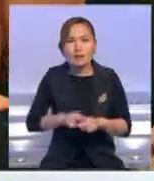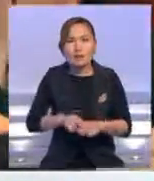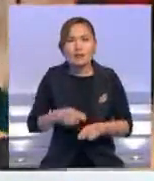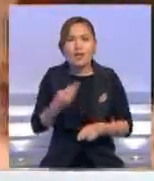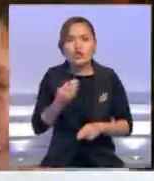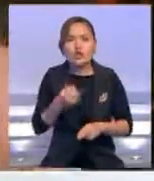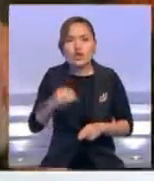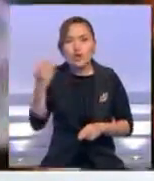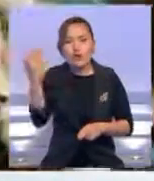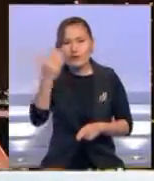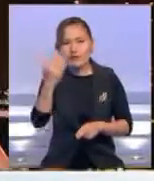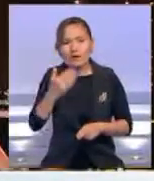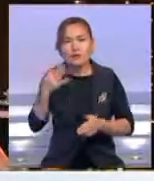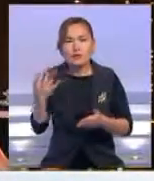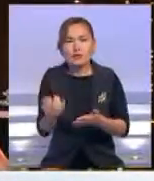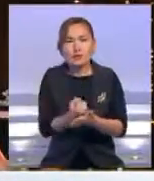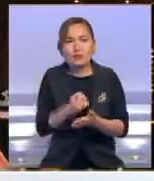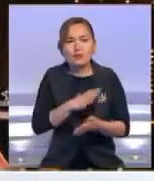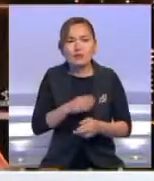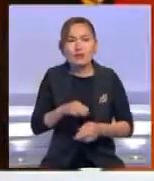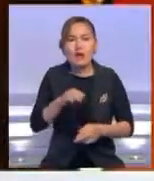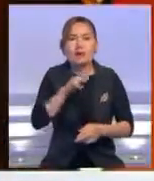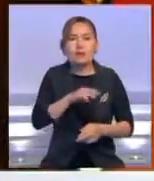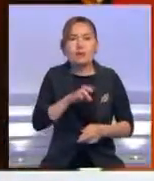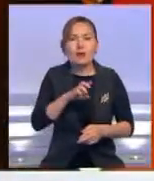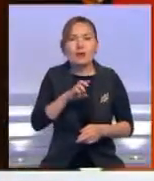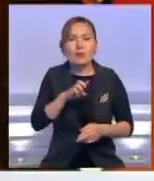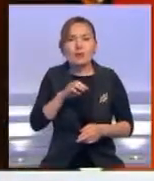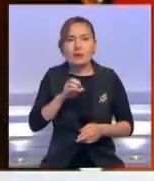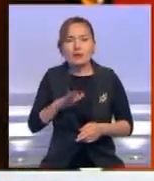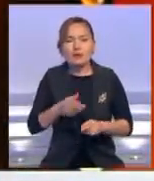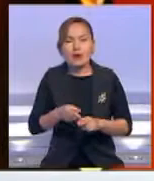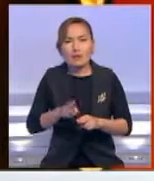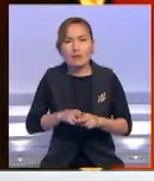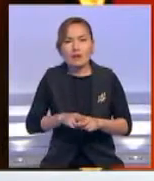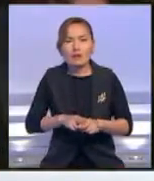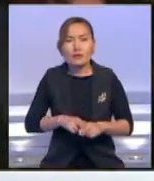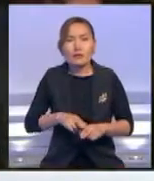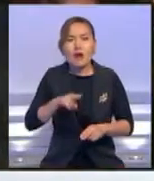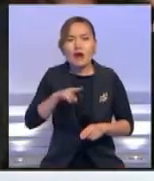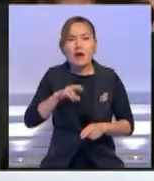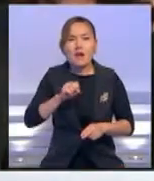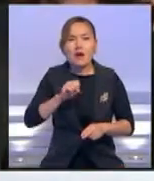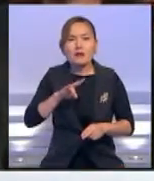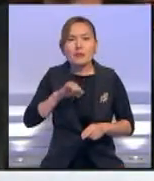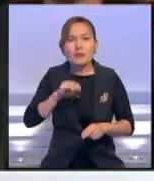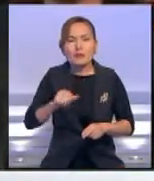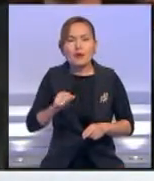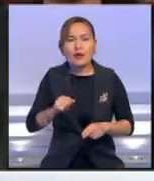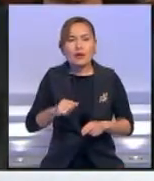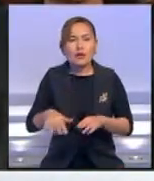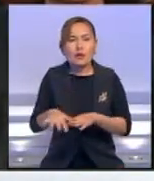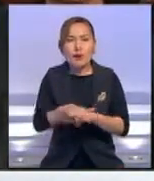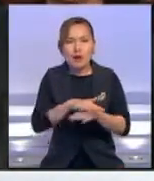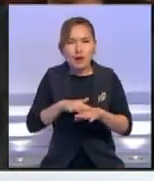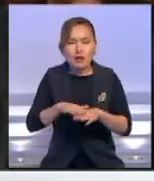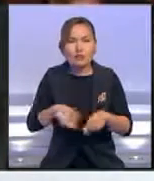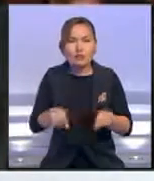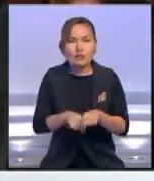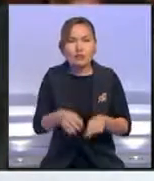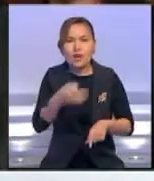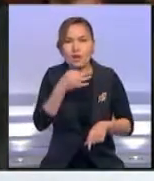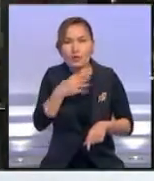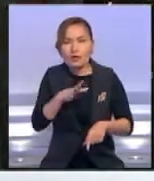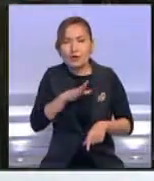филіміне табыстады. Ал Тимур Бетмамбетовтың профил филімі панорама асатындағы көрелмендердің көз айымы жүлдесін